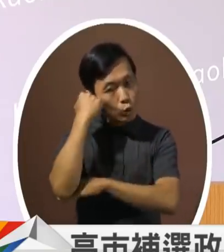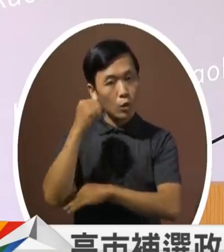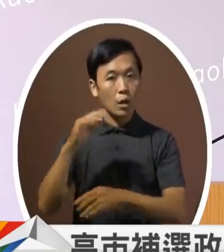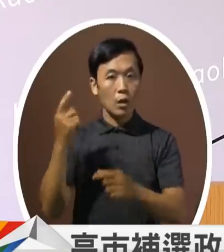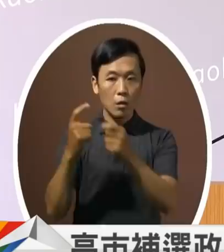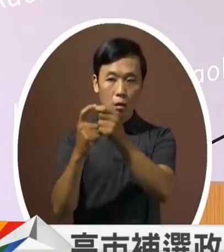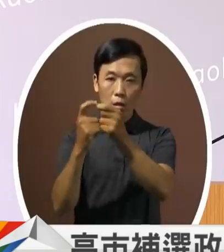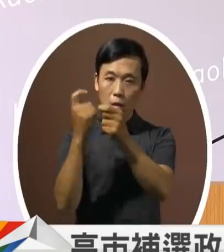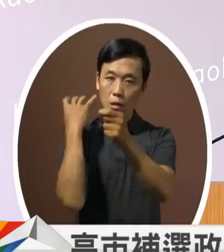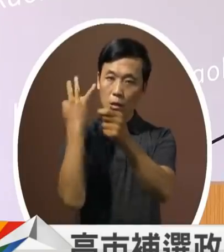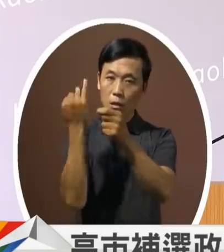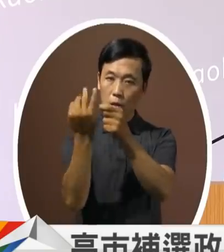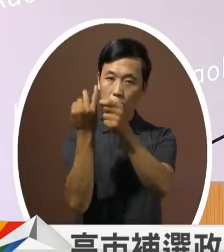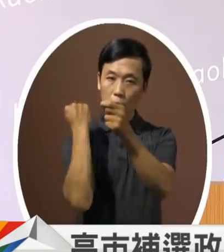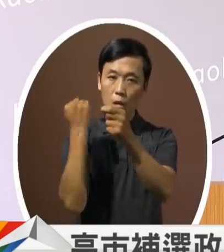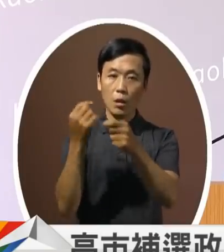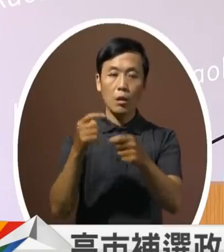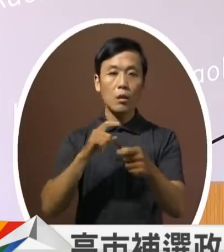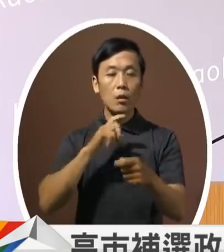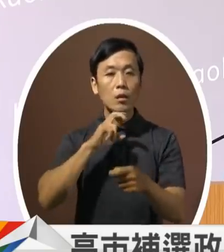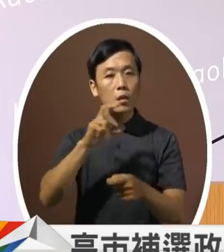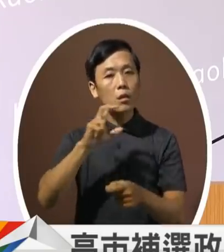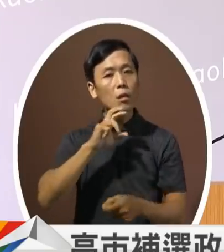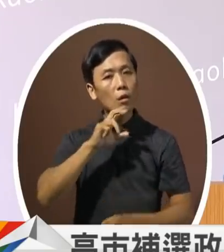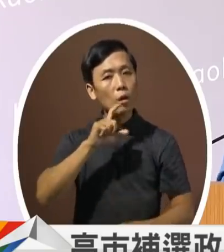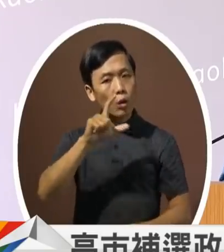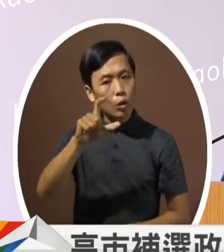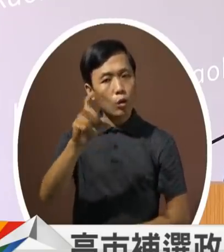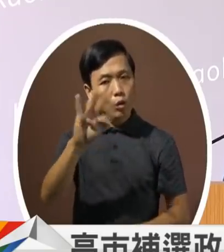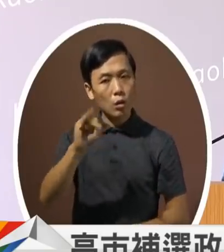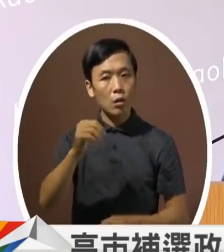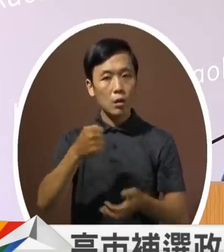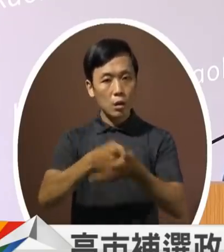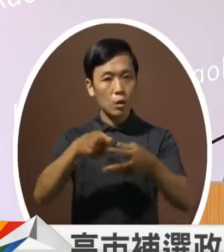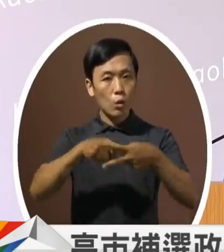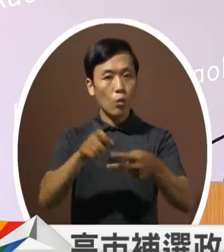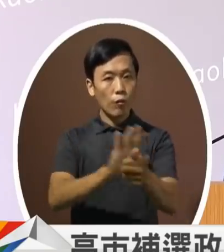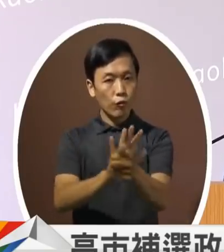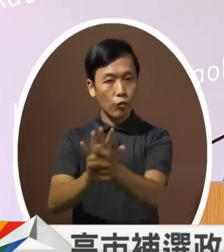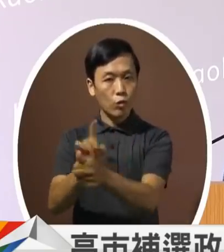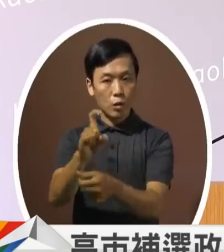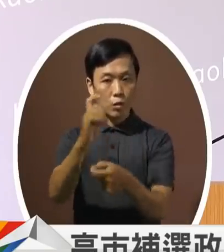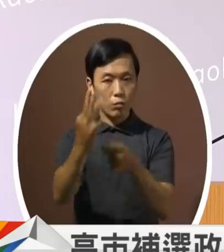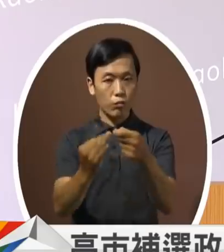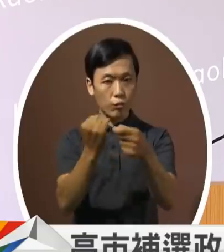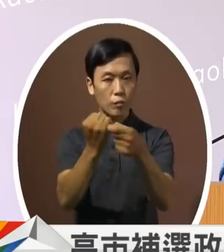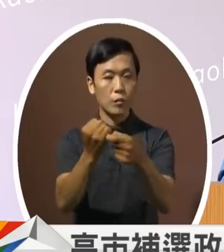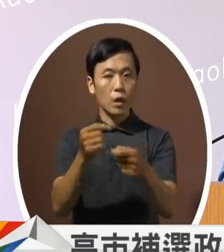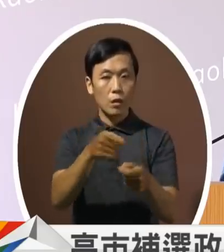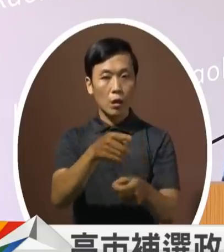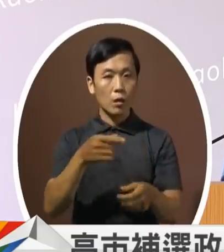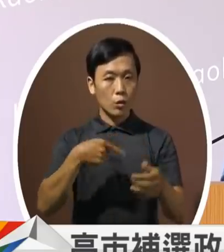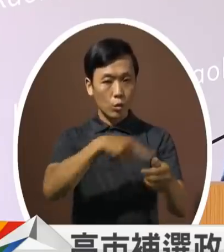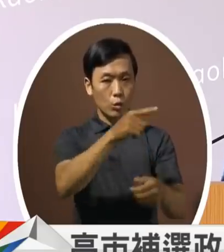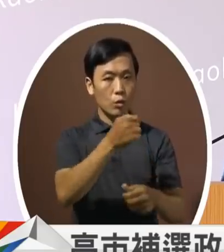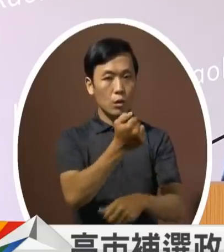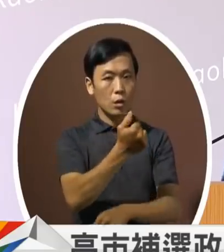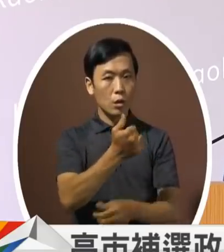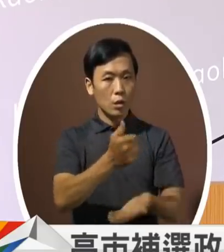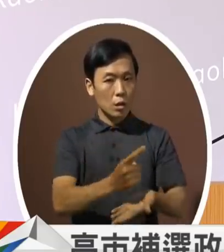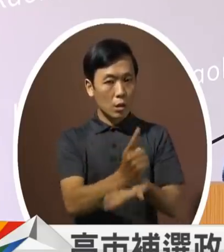十几年前70岁的时候60几岁他还在张志工当了十几年他也到圣公寓院去帮忙